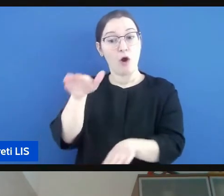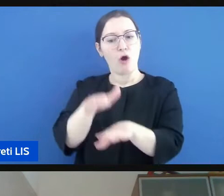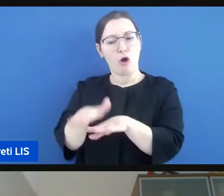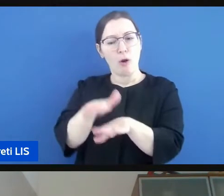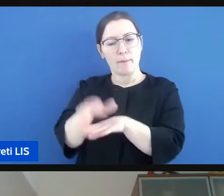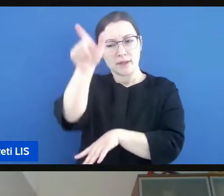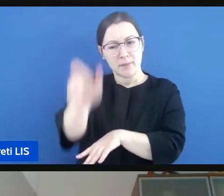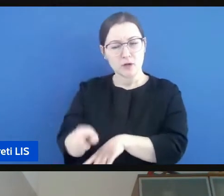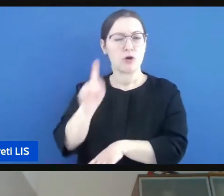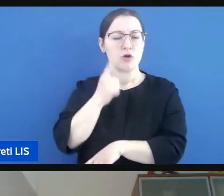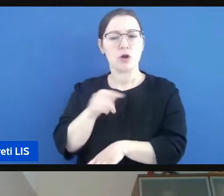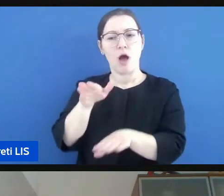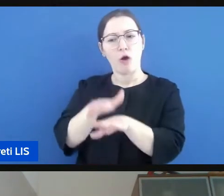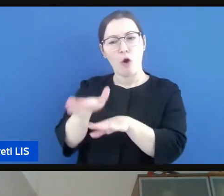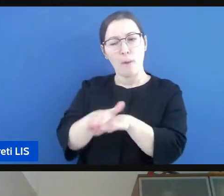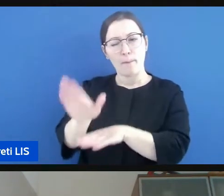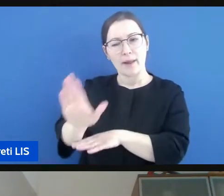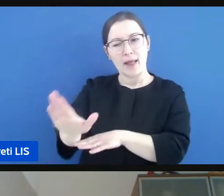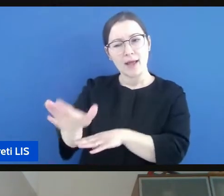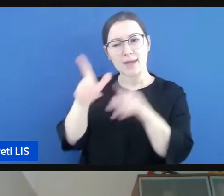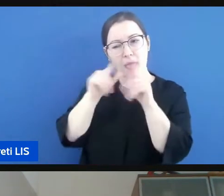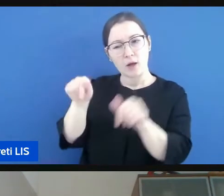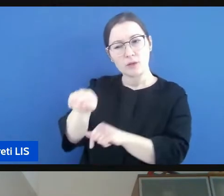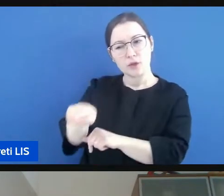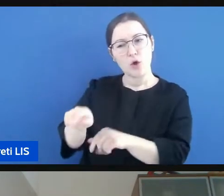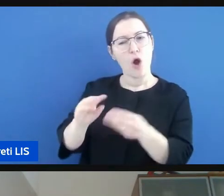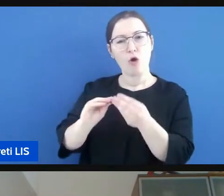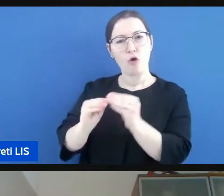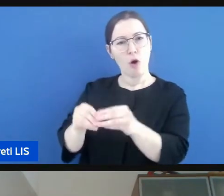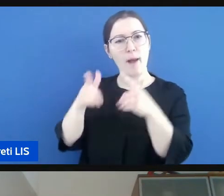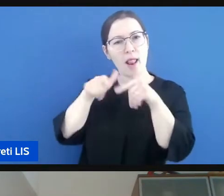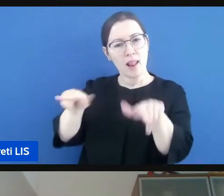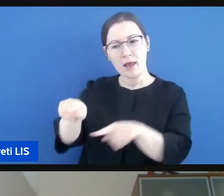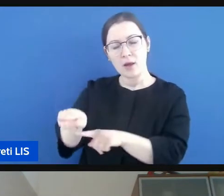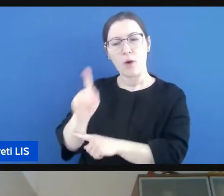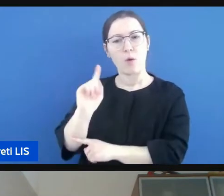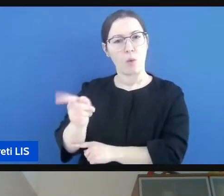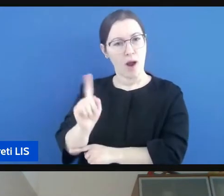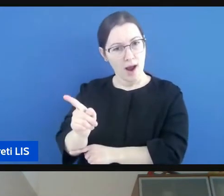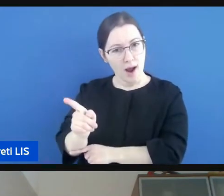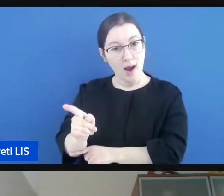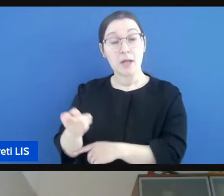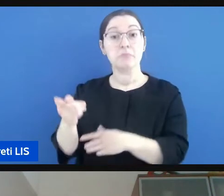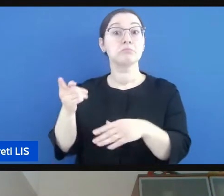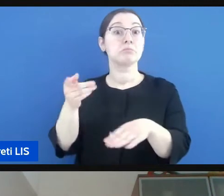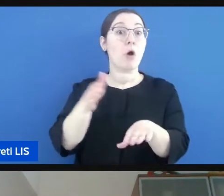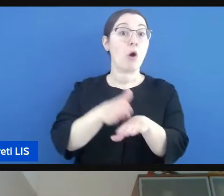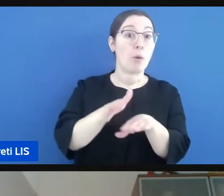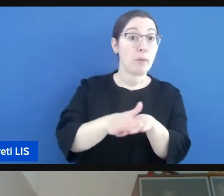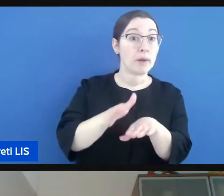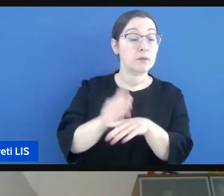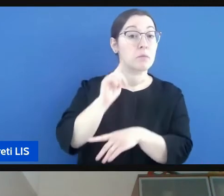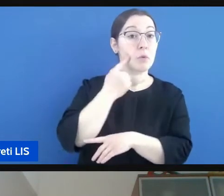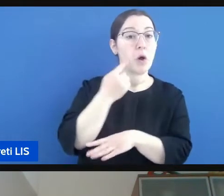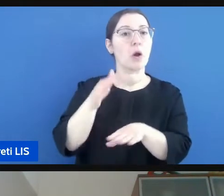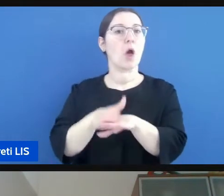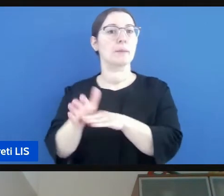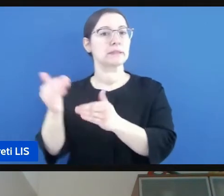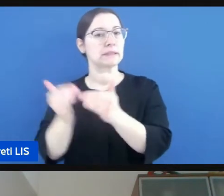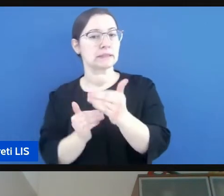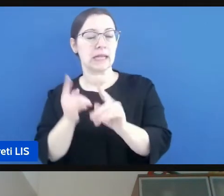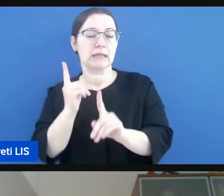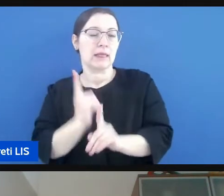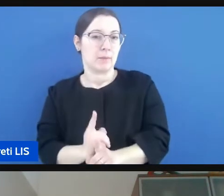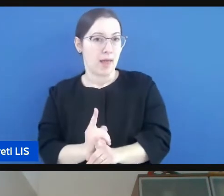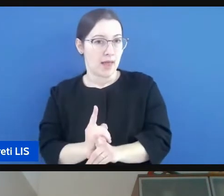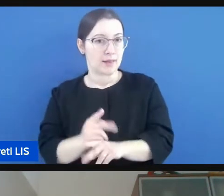sorda quindi una persona sorda poco competente o che ha molto competenza dell'italiano e